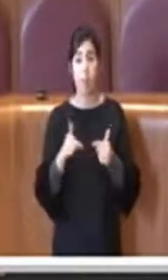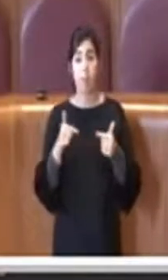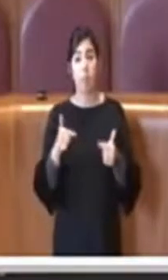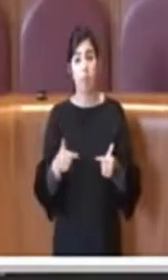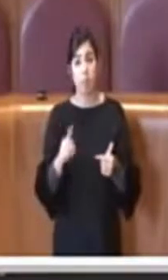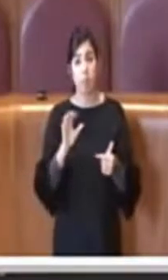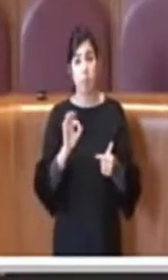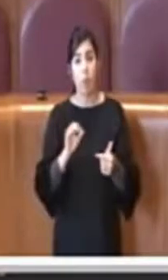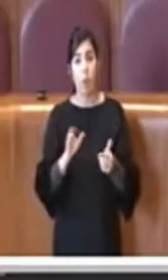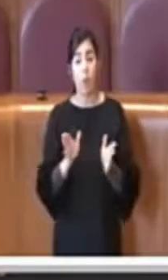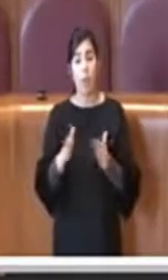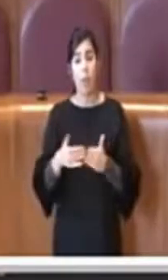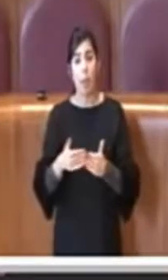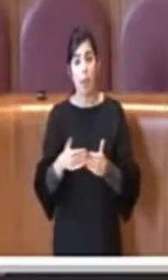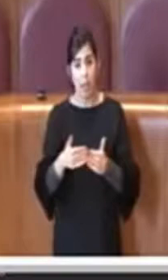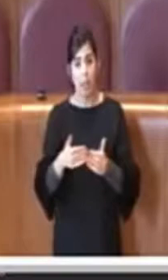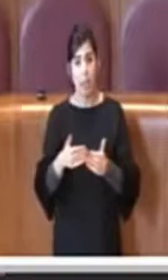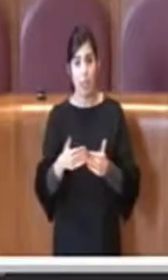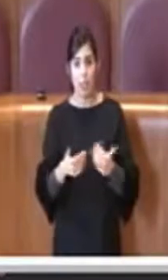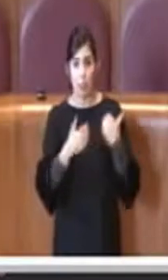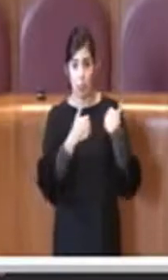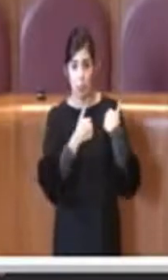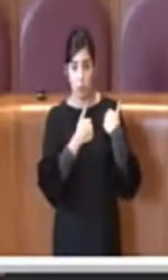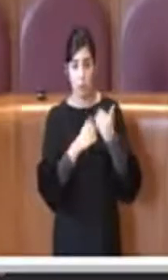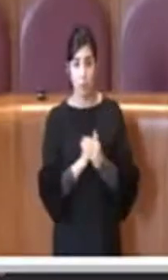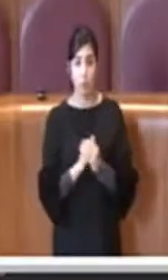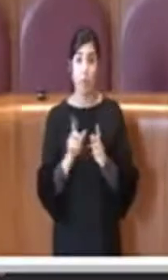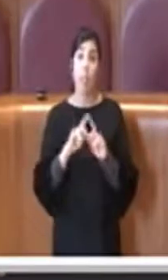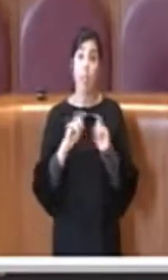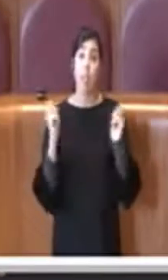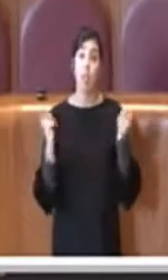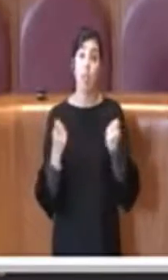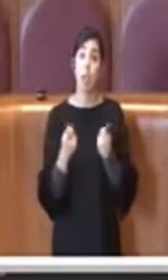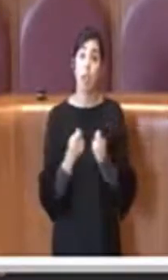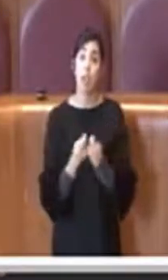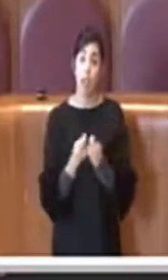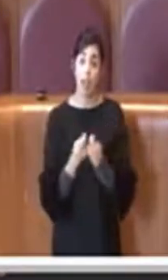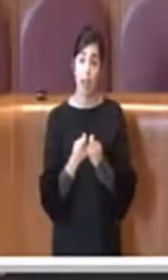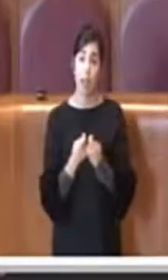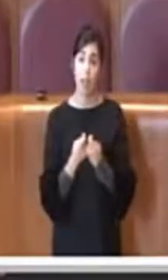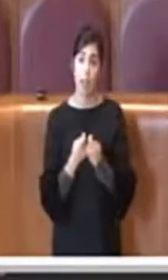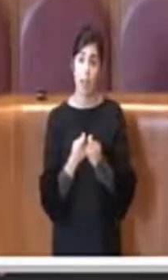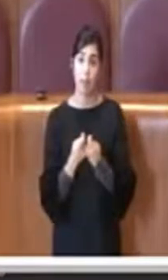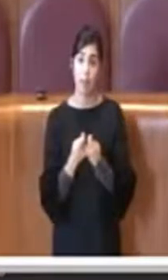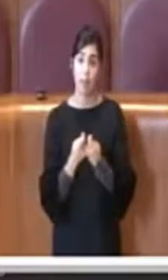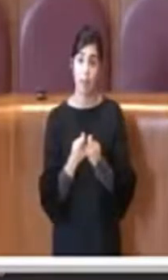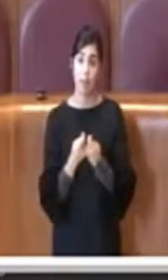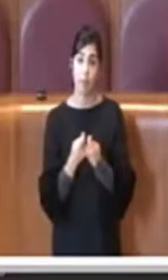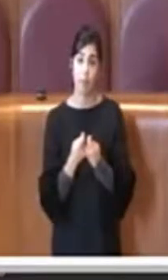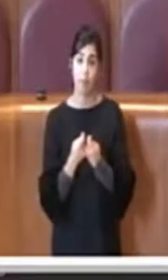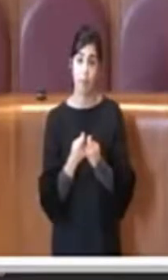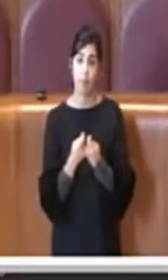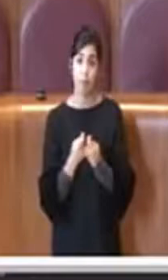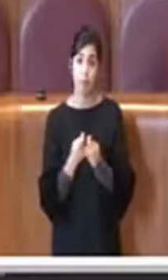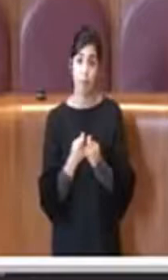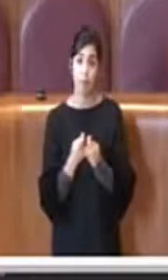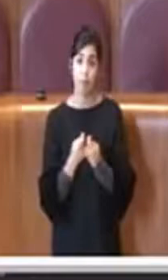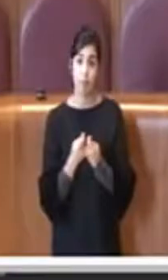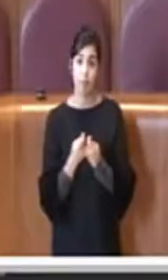dipartimento. Più in generale per quanto riguarda ciò che è